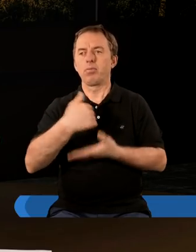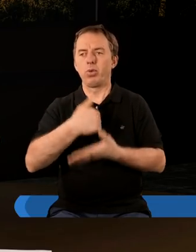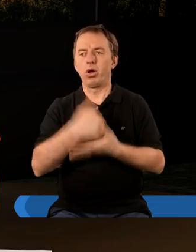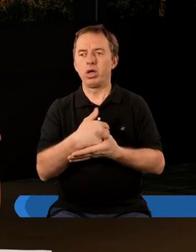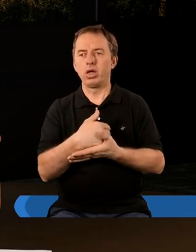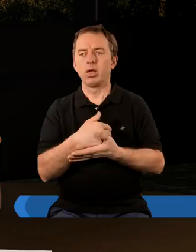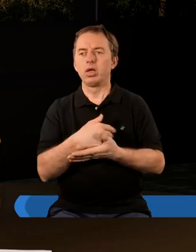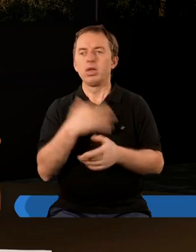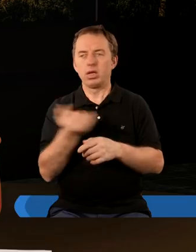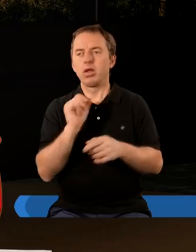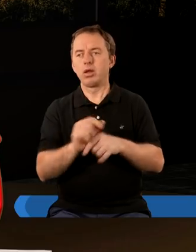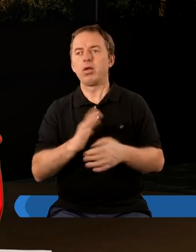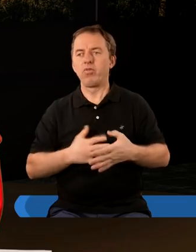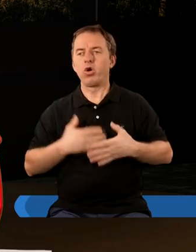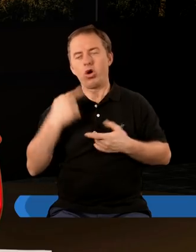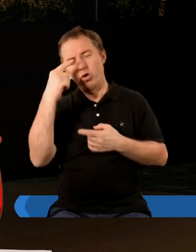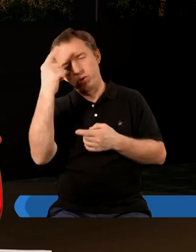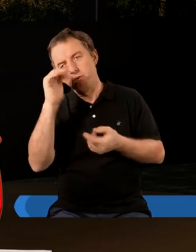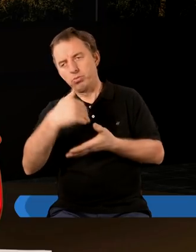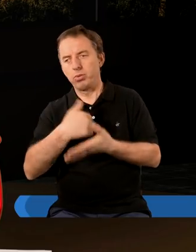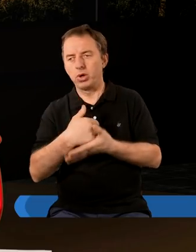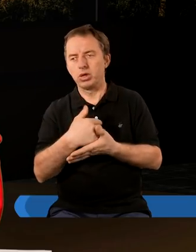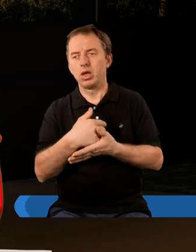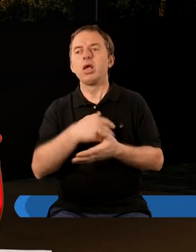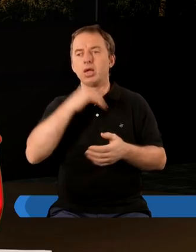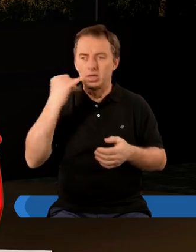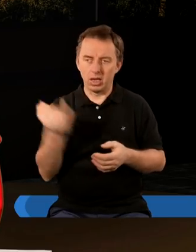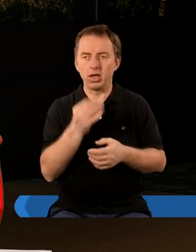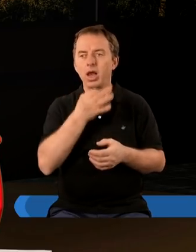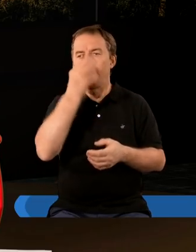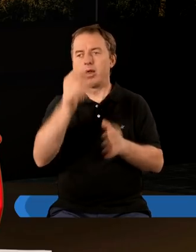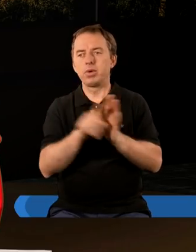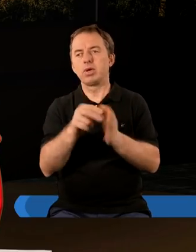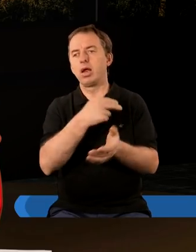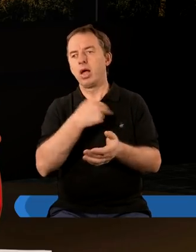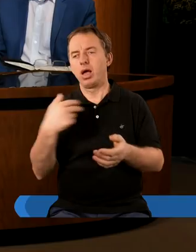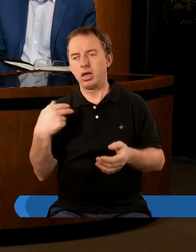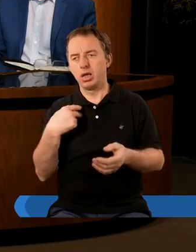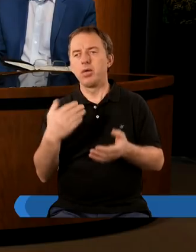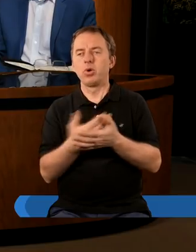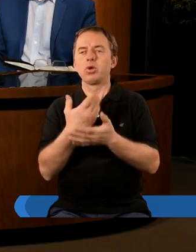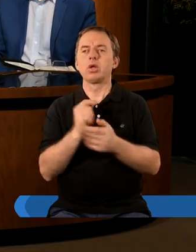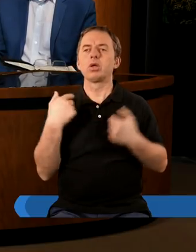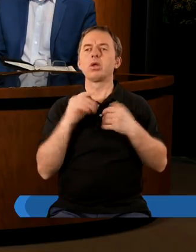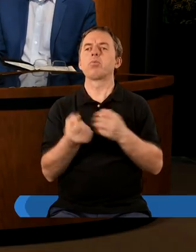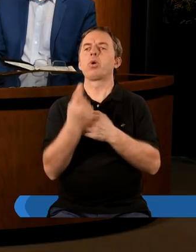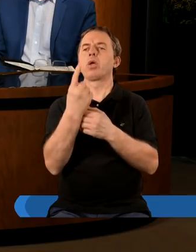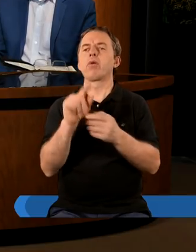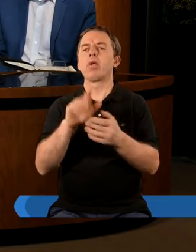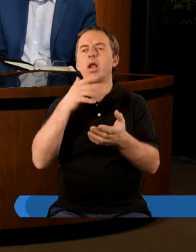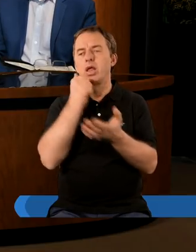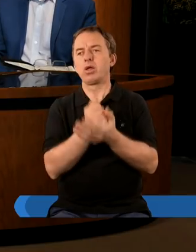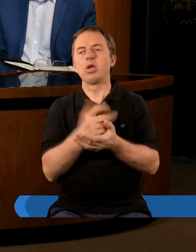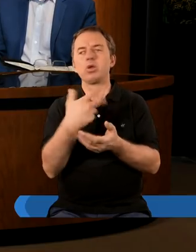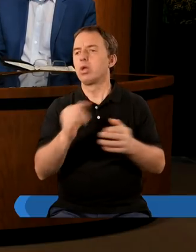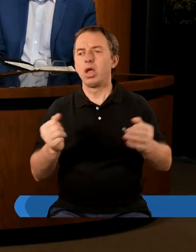chce nam pomóc. Nie zawsze to jest tak, jak my sobie wyobrażamy, że On pomoże, ale zawsze najlepiej dla nas. Ta zachęta Pana Jezusa, która pojawia się w tym